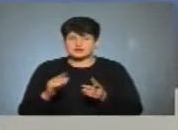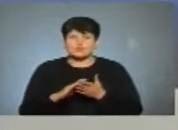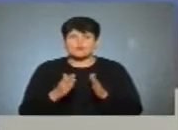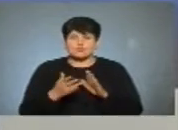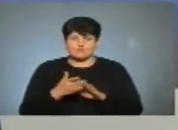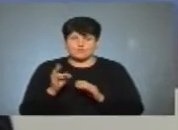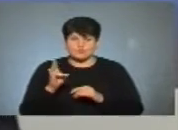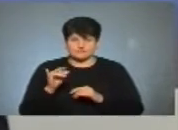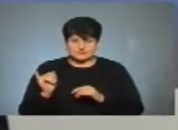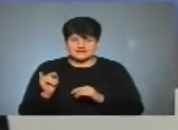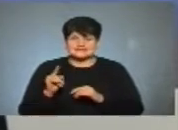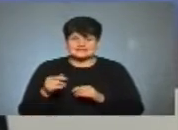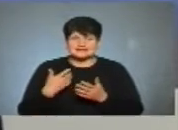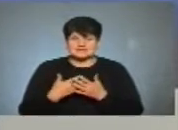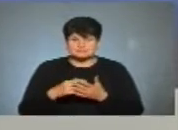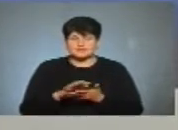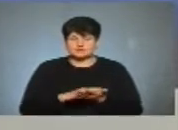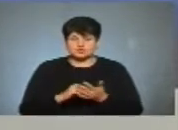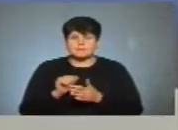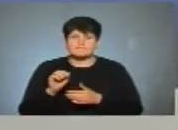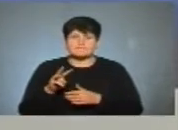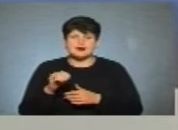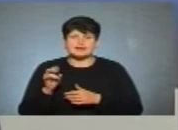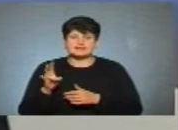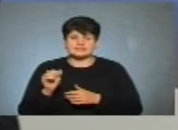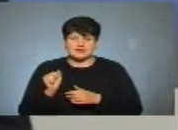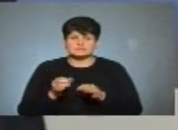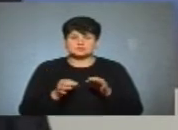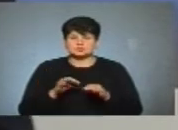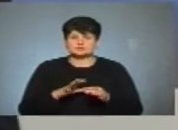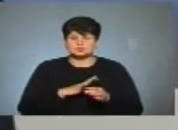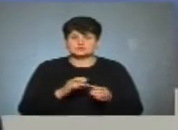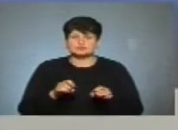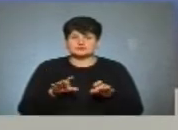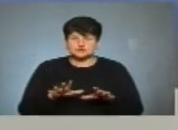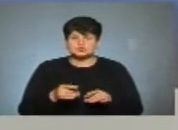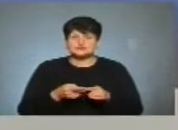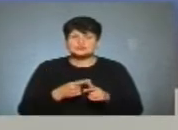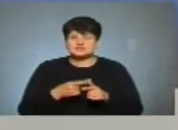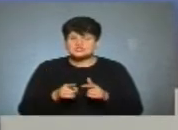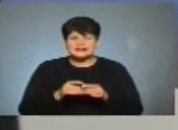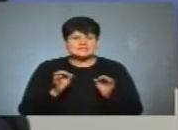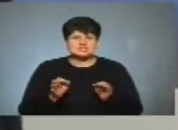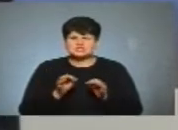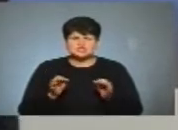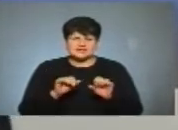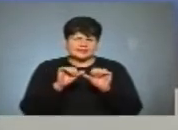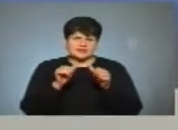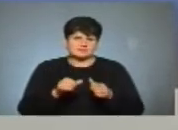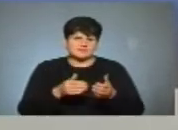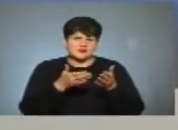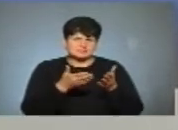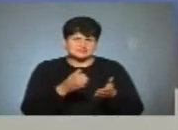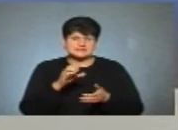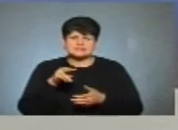терміни за нібито пошкодження майна. Хоча в суді було встановлено, що це нічийний, взагалі, оцей пам'ятник